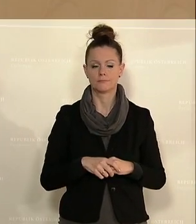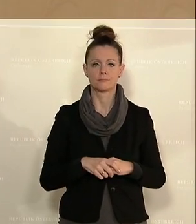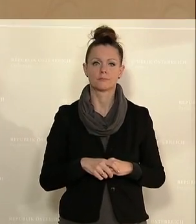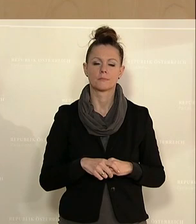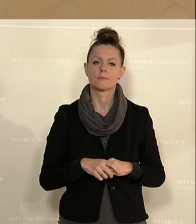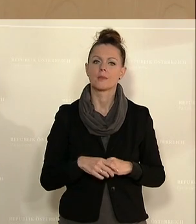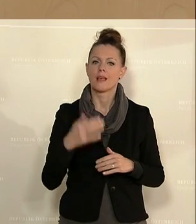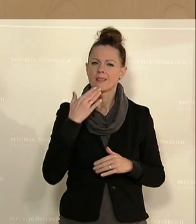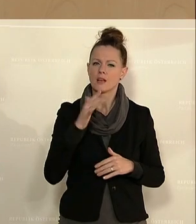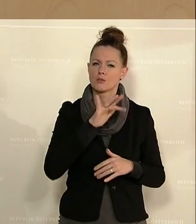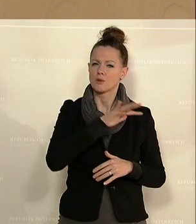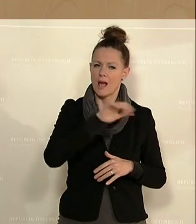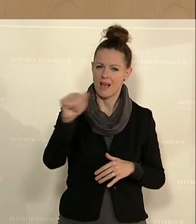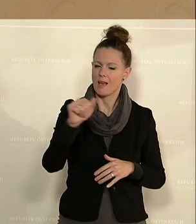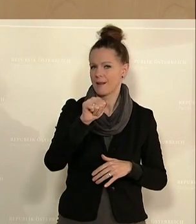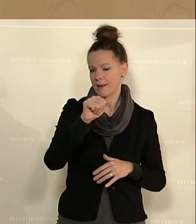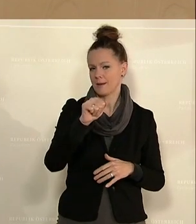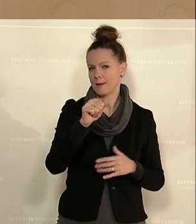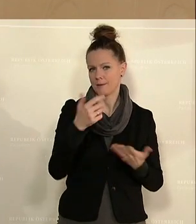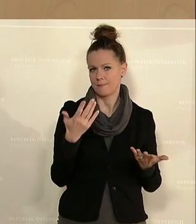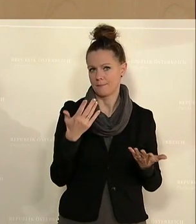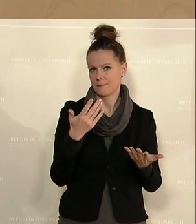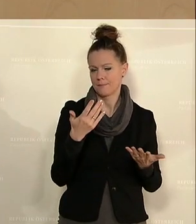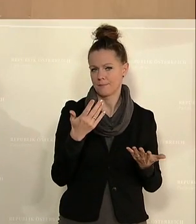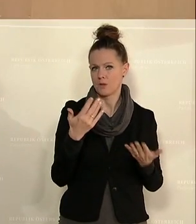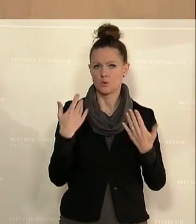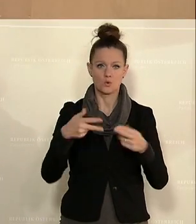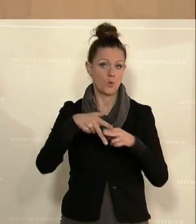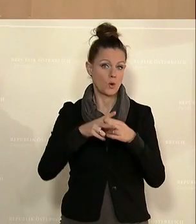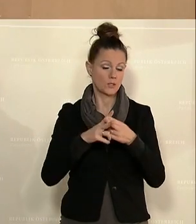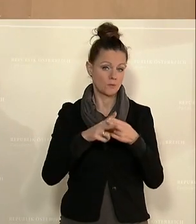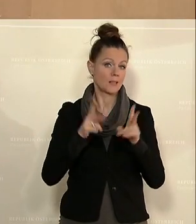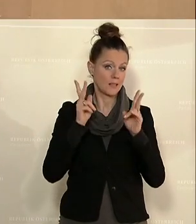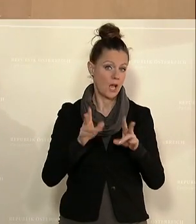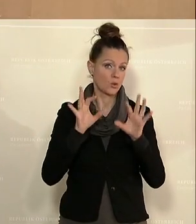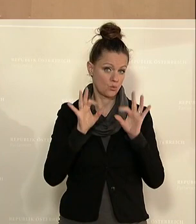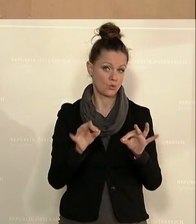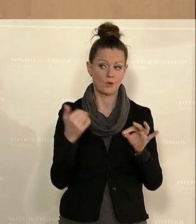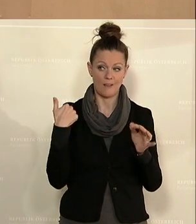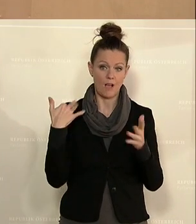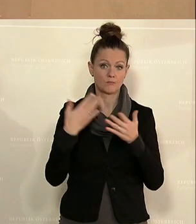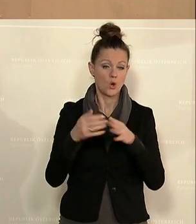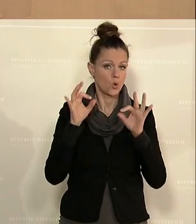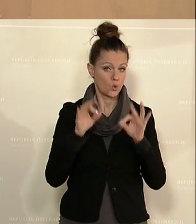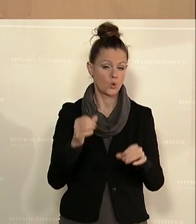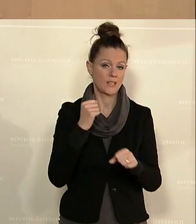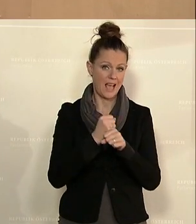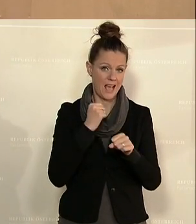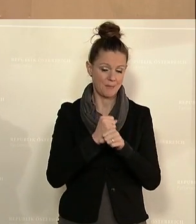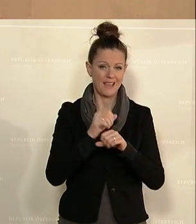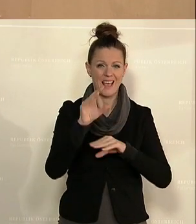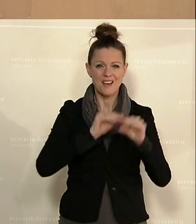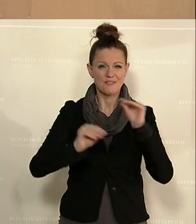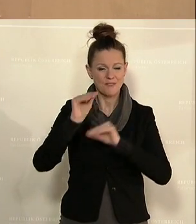bedanken, die mit diesem Instrument gut arbeiten konnten, von den aufgezählten Vereinen